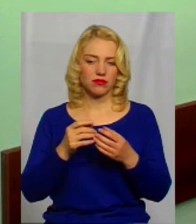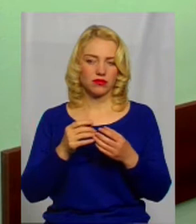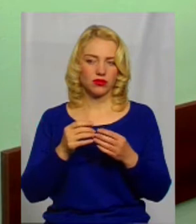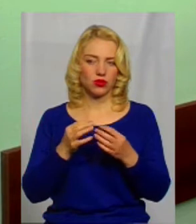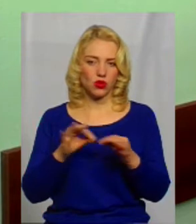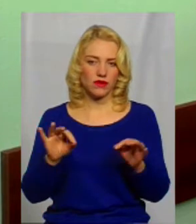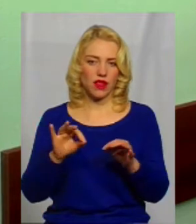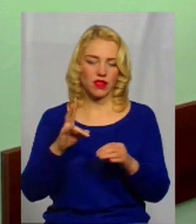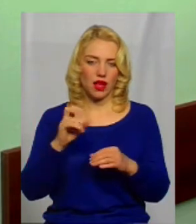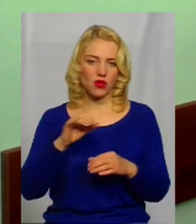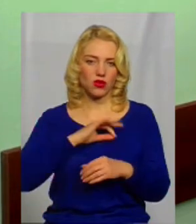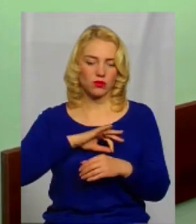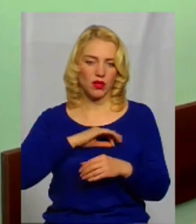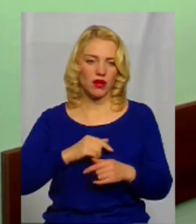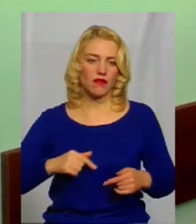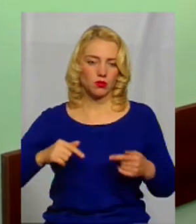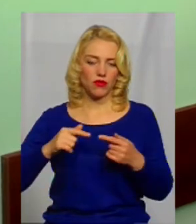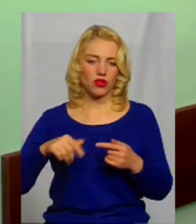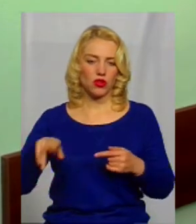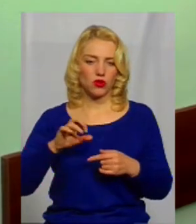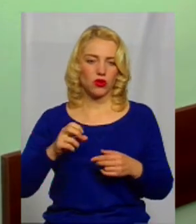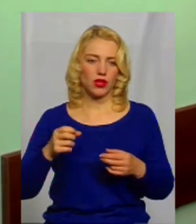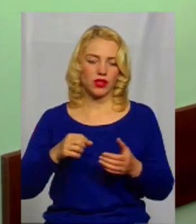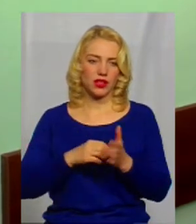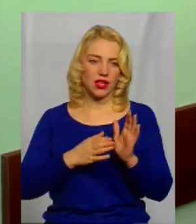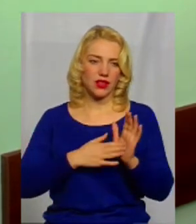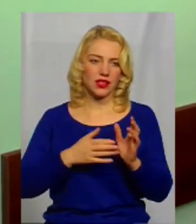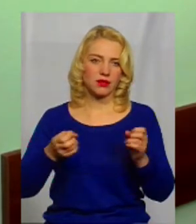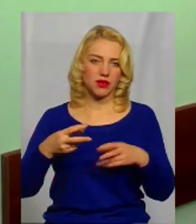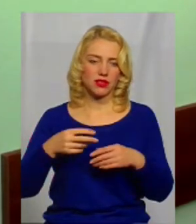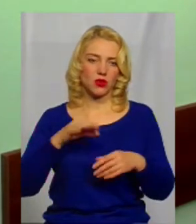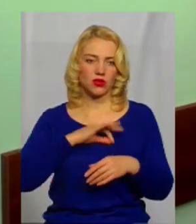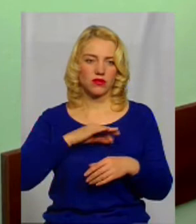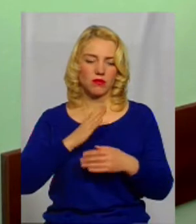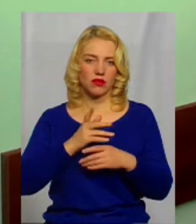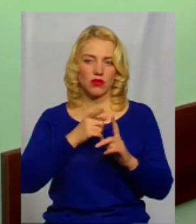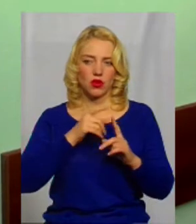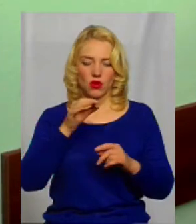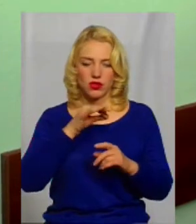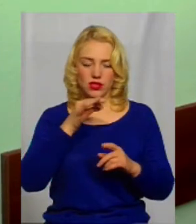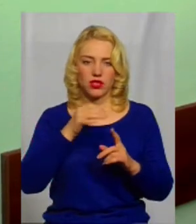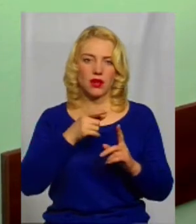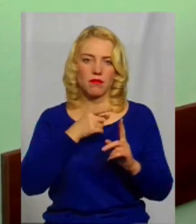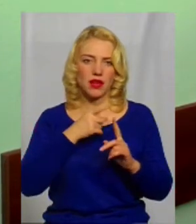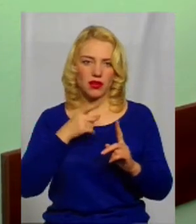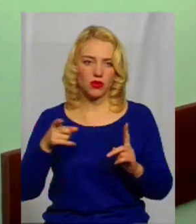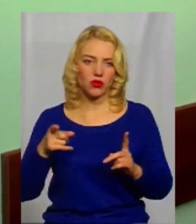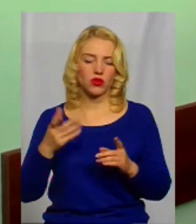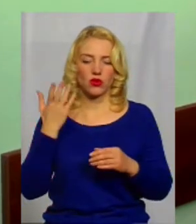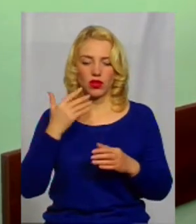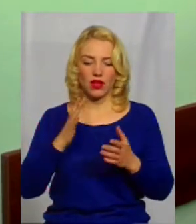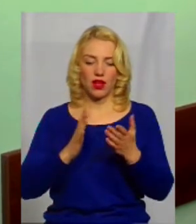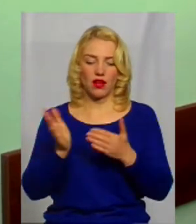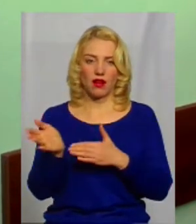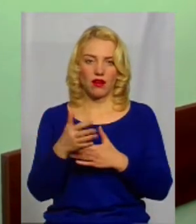в відповідності до даного спецводокористування мають в осінній період, як завжди, коли вони виростили вже рибу, їм потрібно